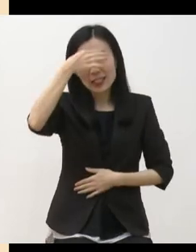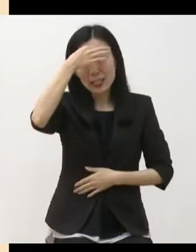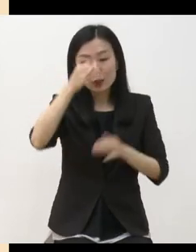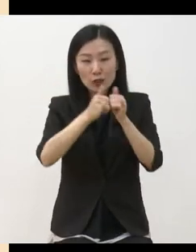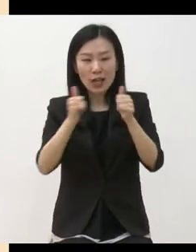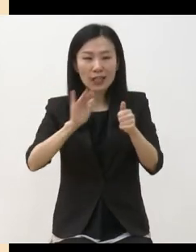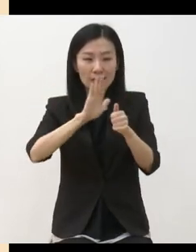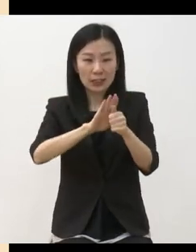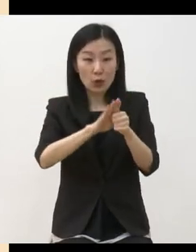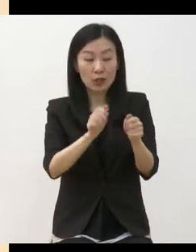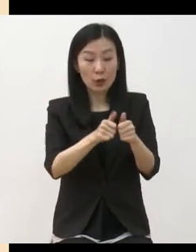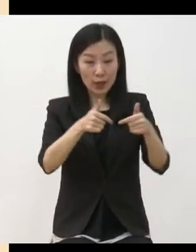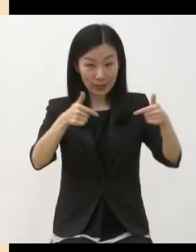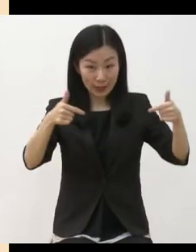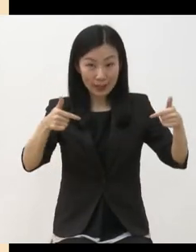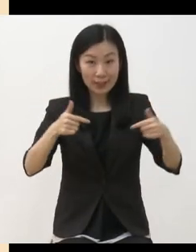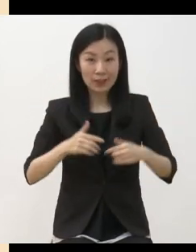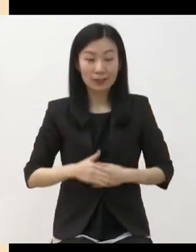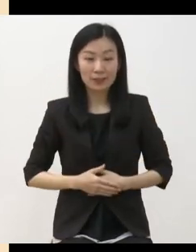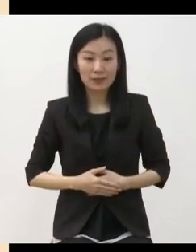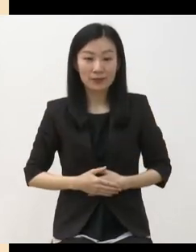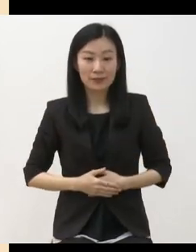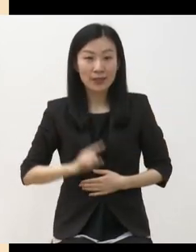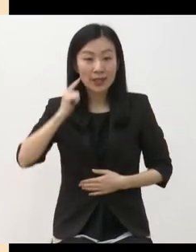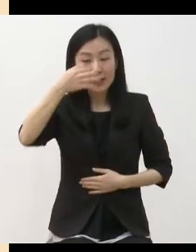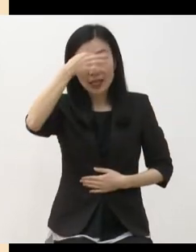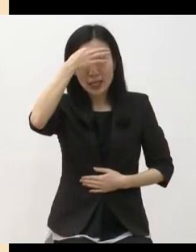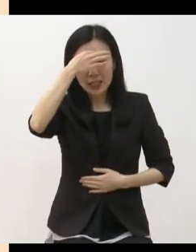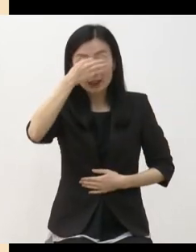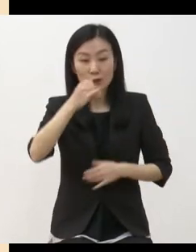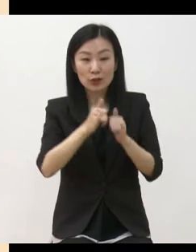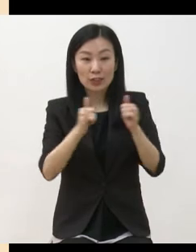예술가 지원 확대